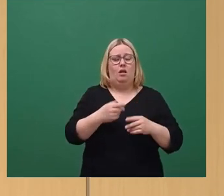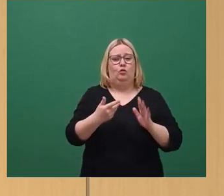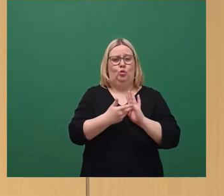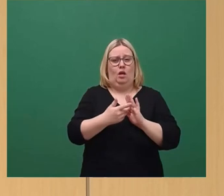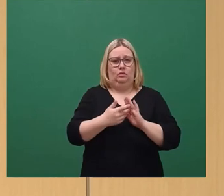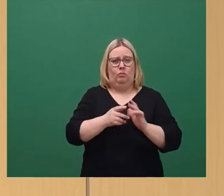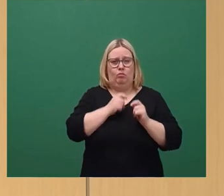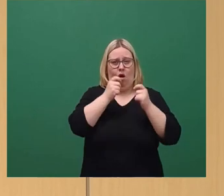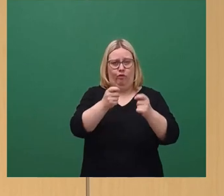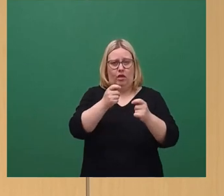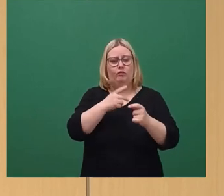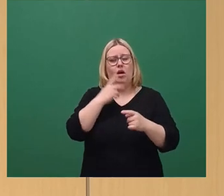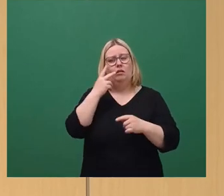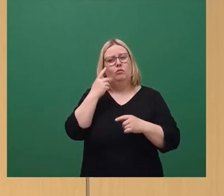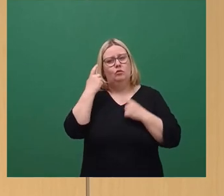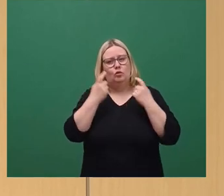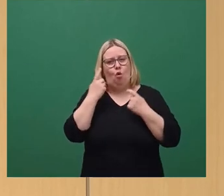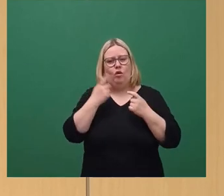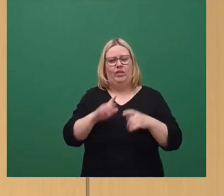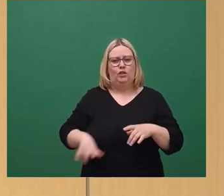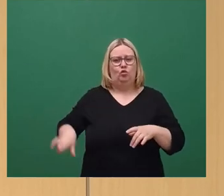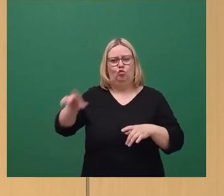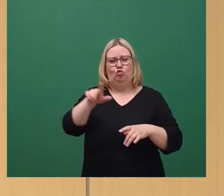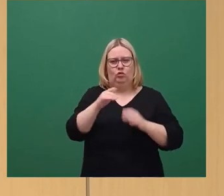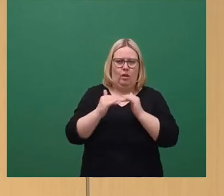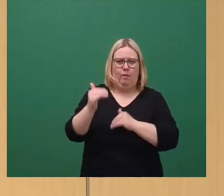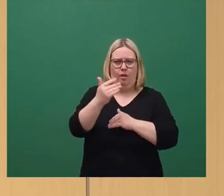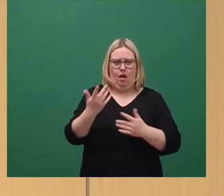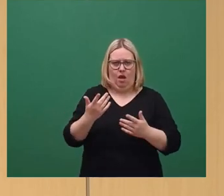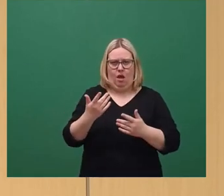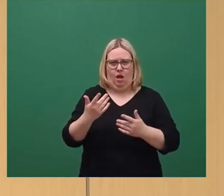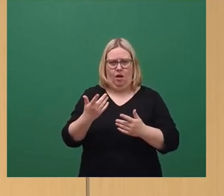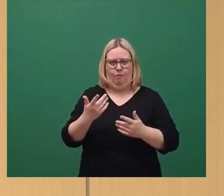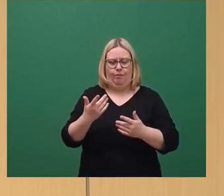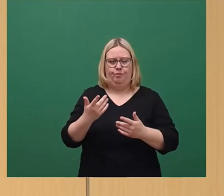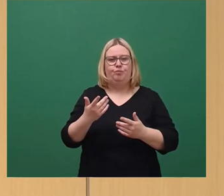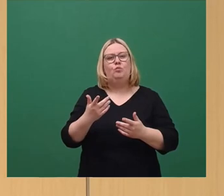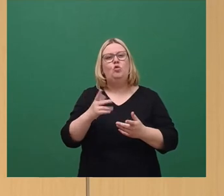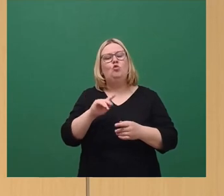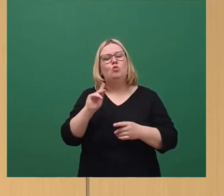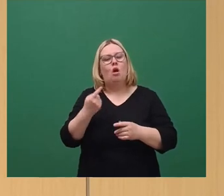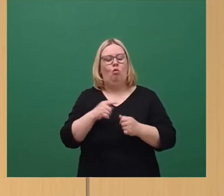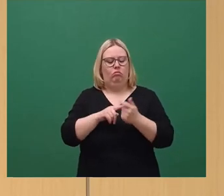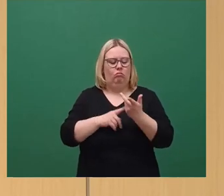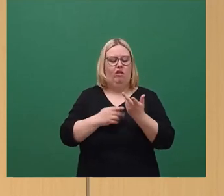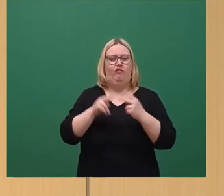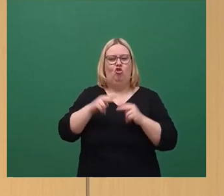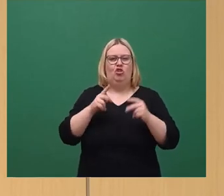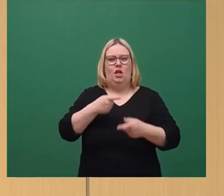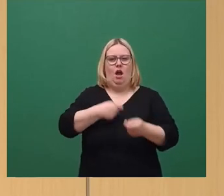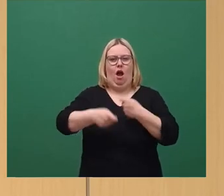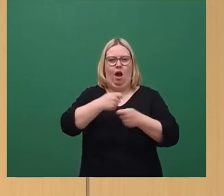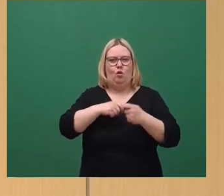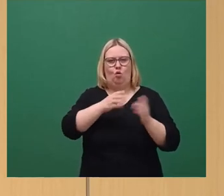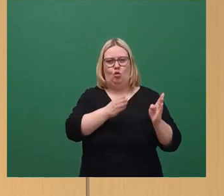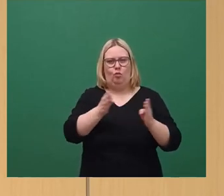Gefahr steigender Zuschüsse sieht. Und sie hat, so stand es in der Presse, mehrere Handlungsoptionen aufgeführt. Zum Beispiel